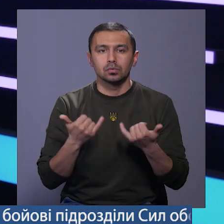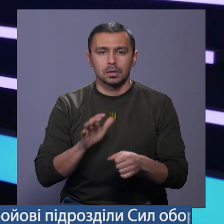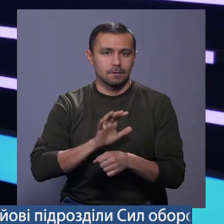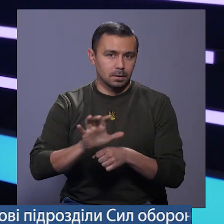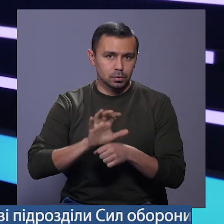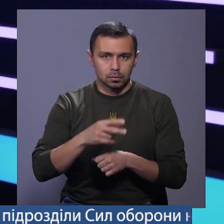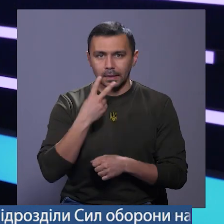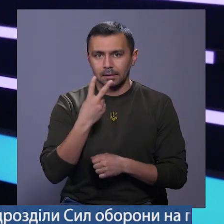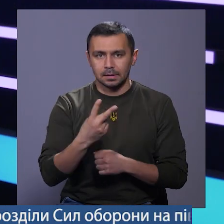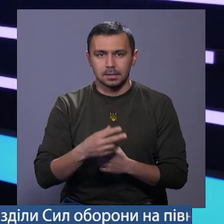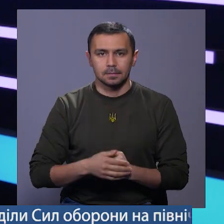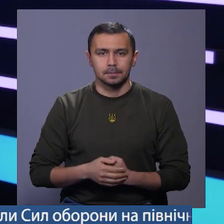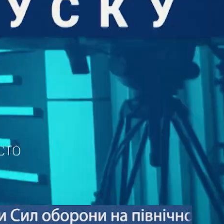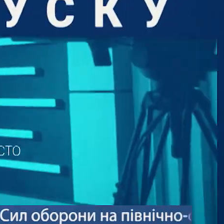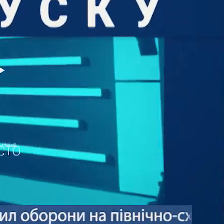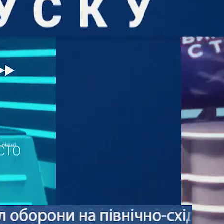випуску «Дивіться».